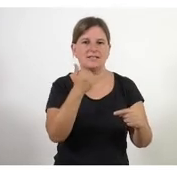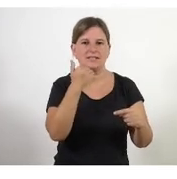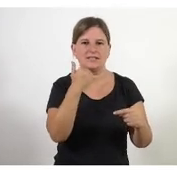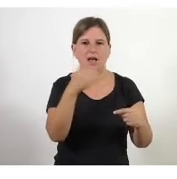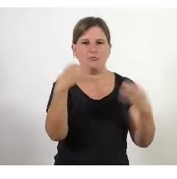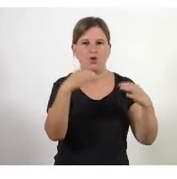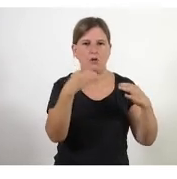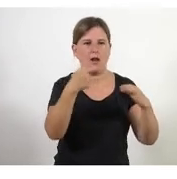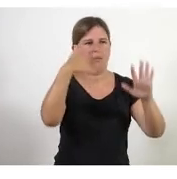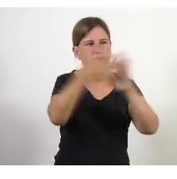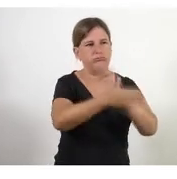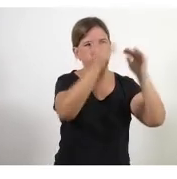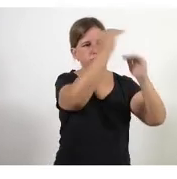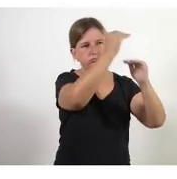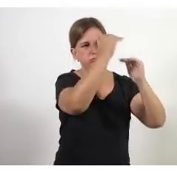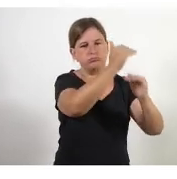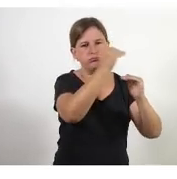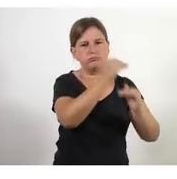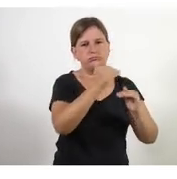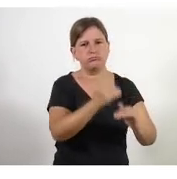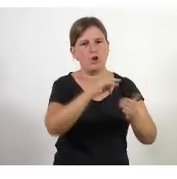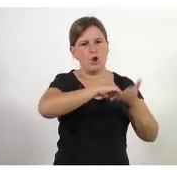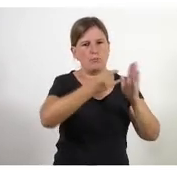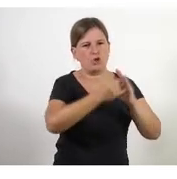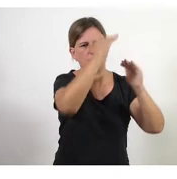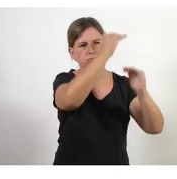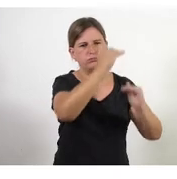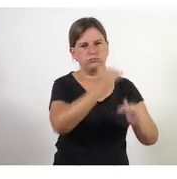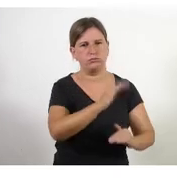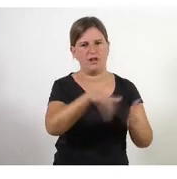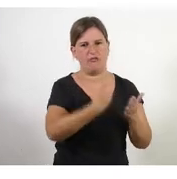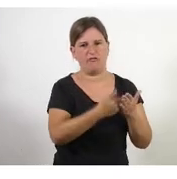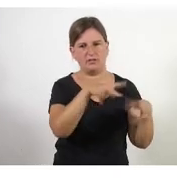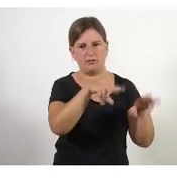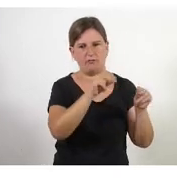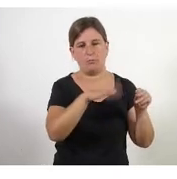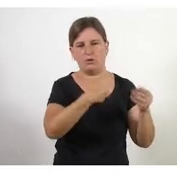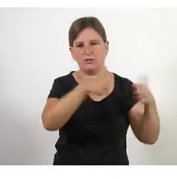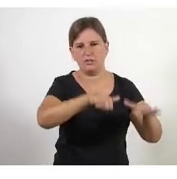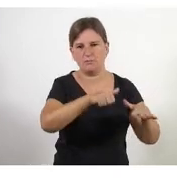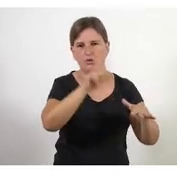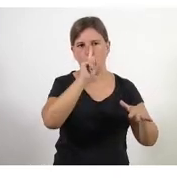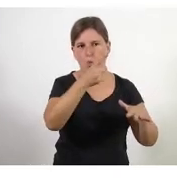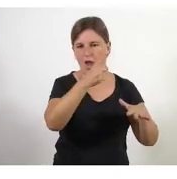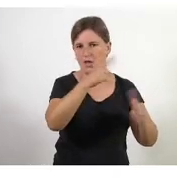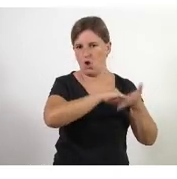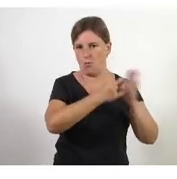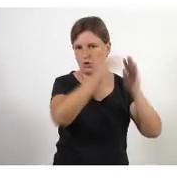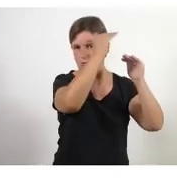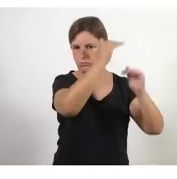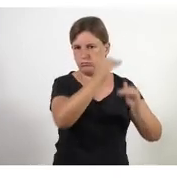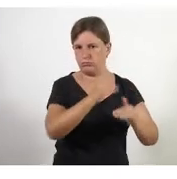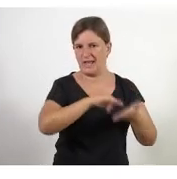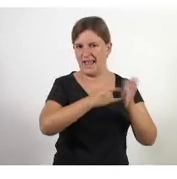tacada és un desenvolupament complet comencem un projecte fins a l'acabem pot ser durar sis mesos pot ser un any l'estratègia es